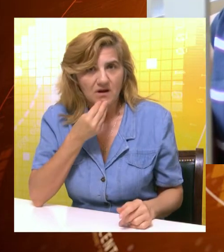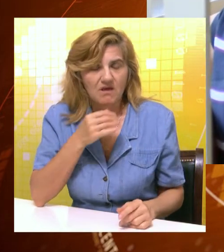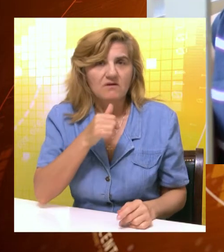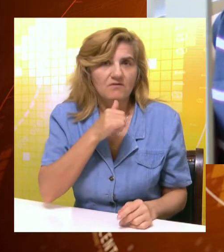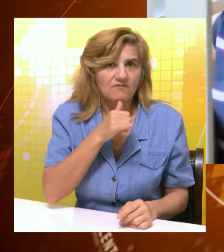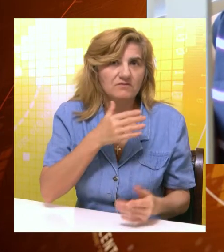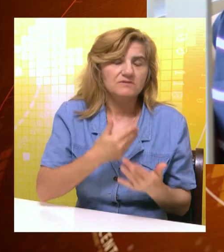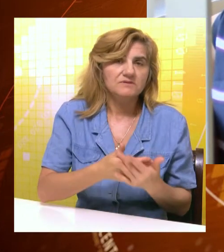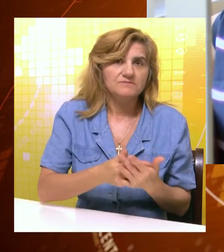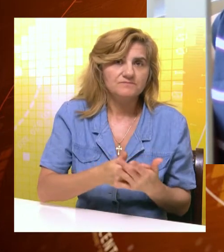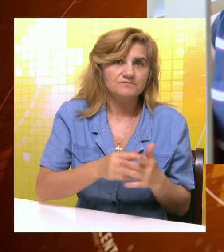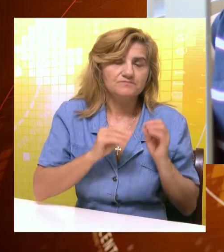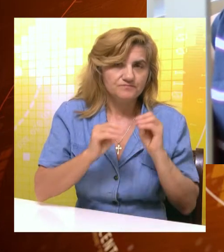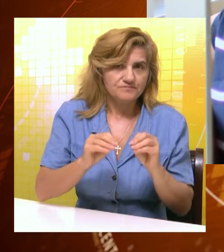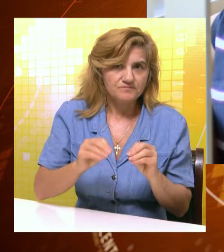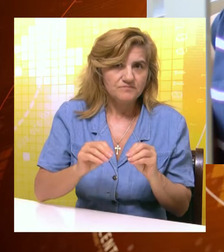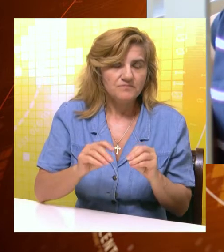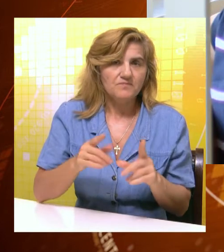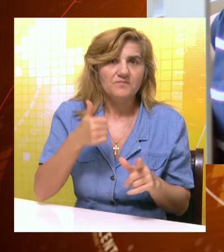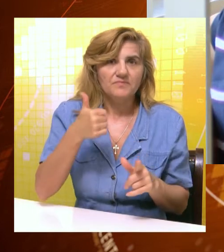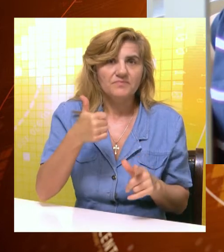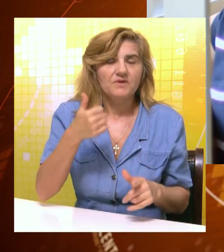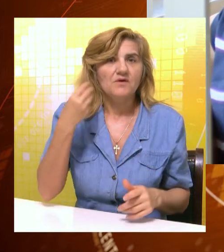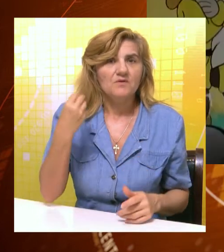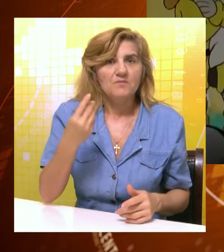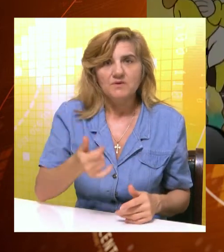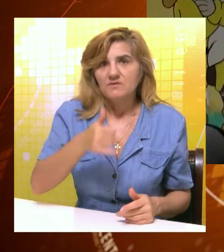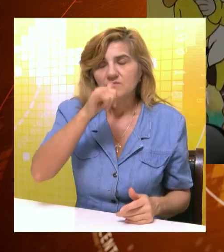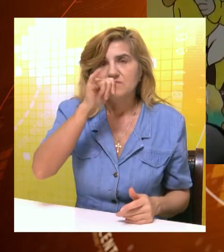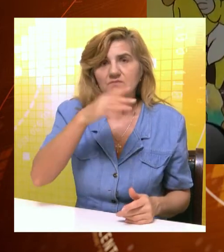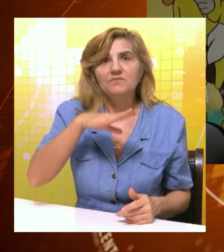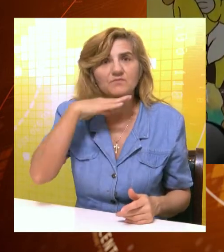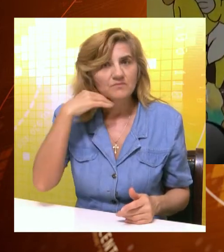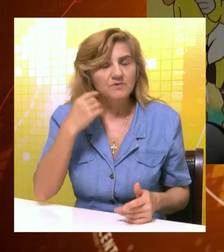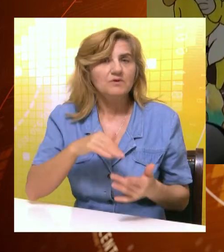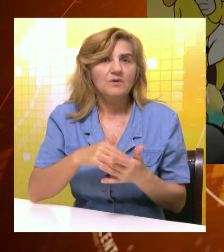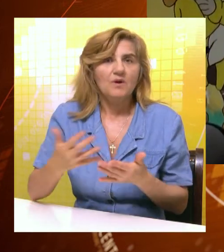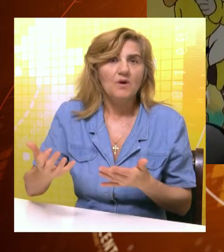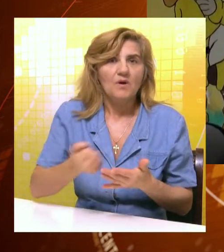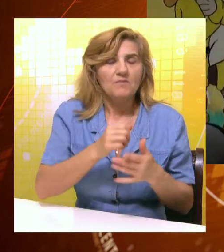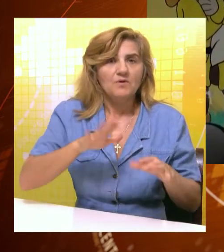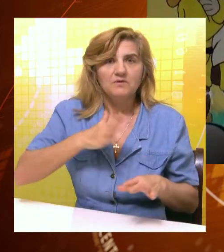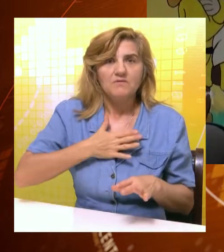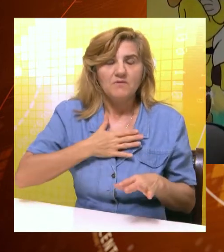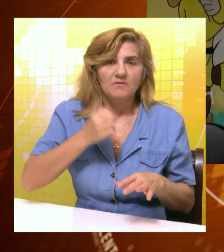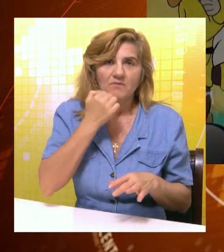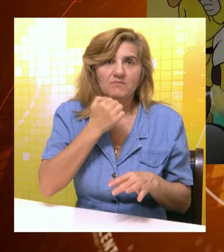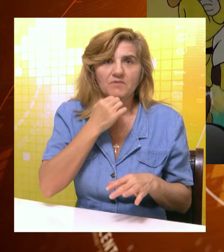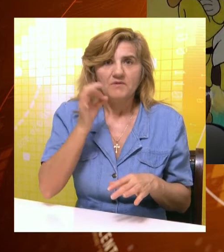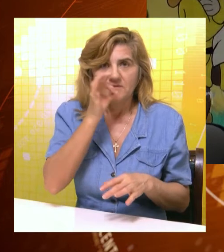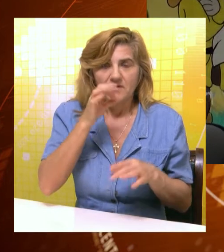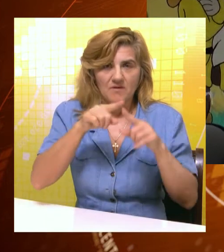hrane i vode i zbog toga je preporučljivo obezbediti adekvatan unos vode, svežu hranu kao i poneti putnu apoteku.